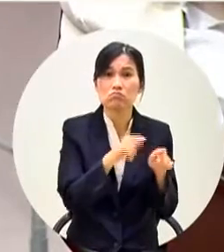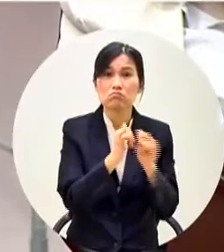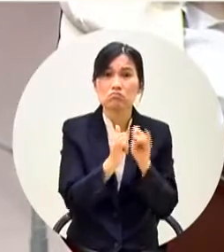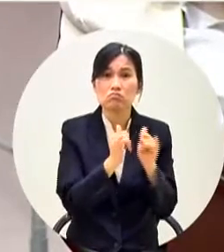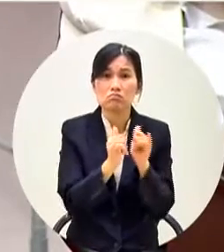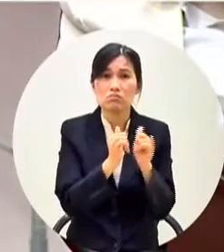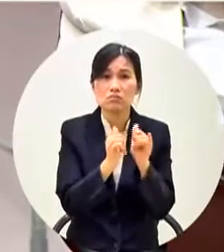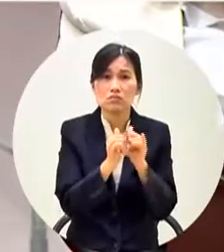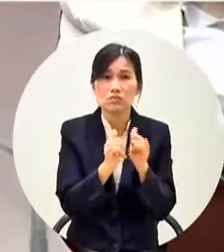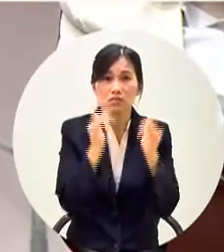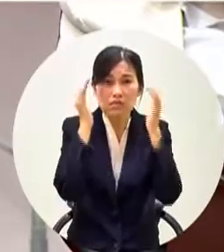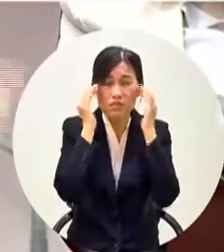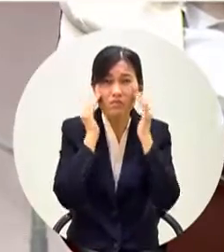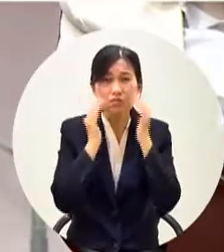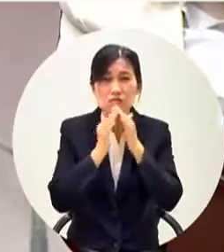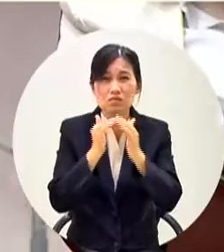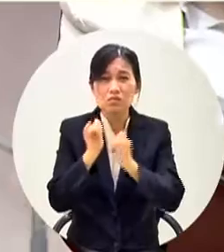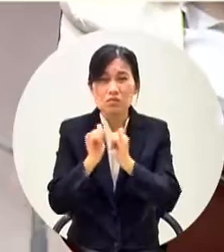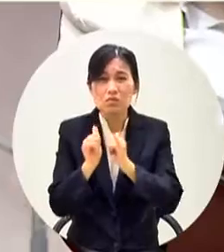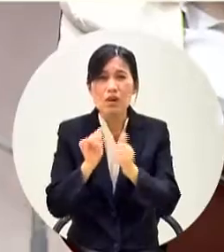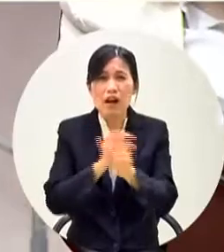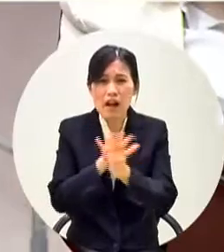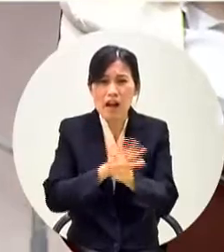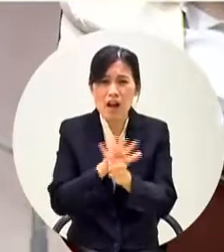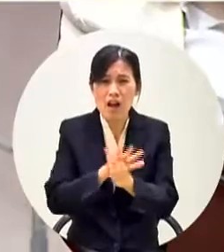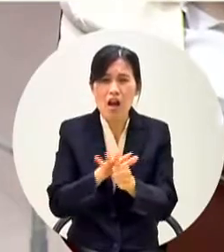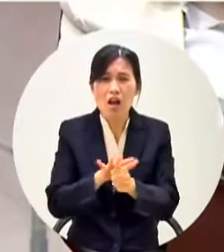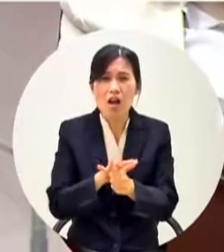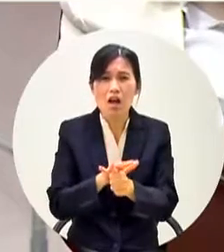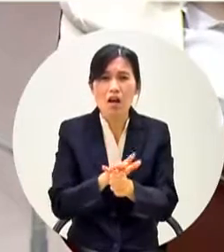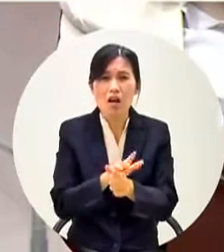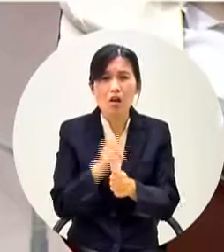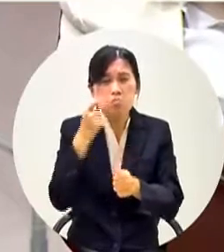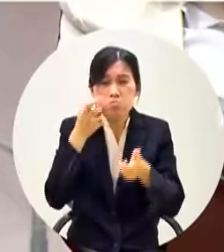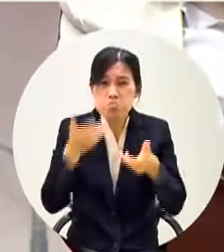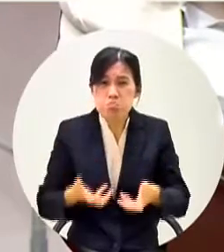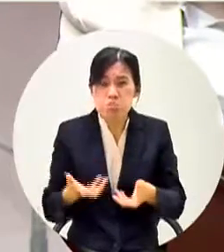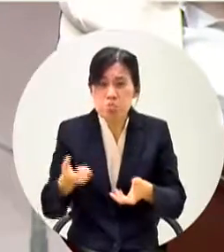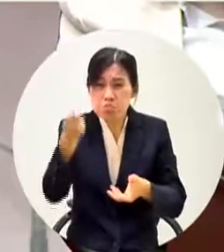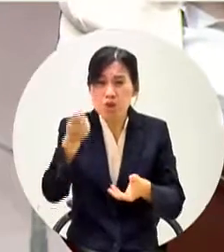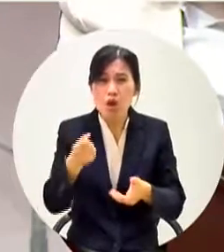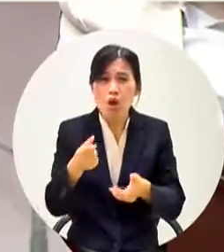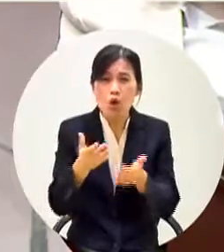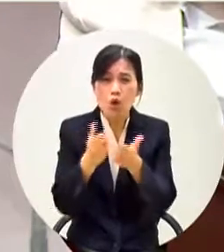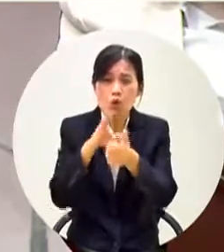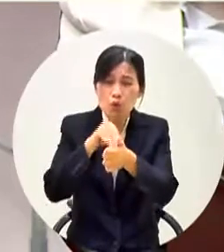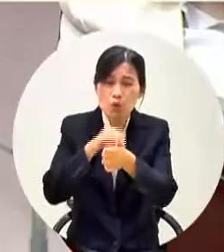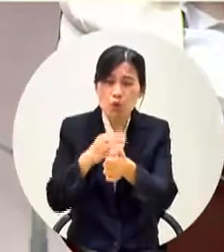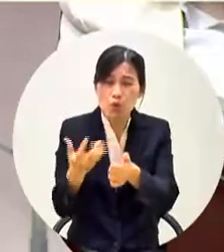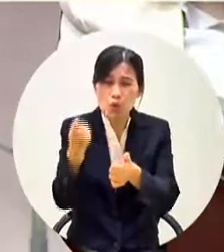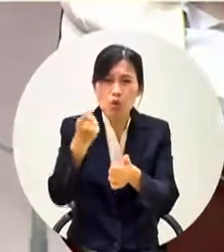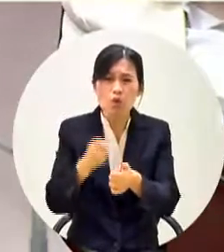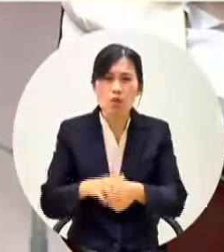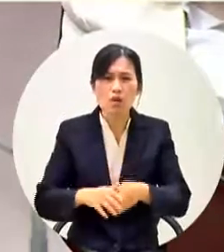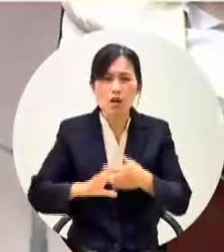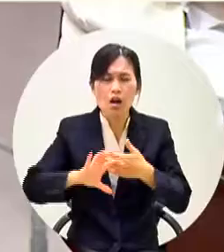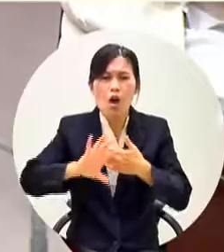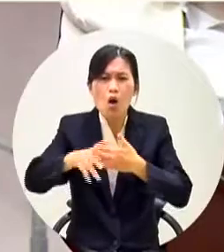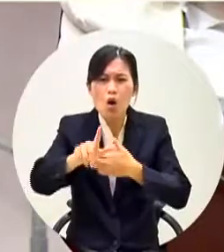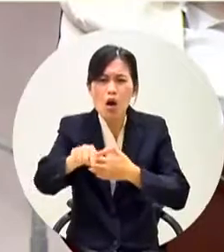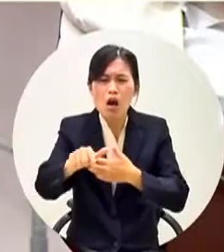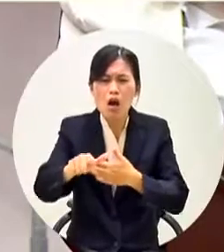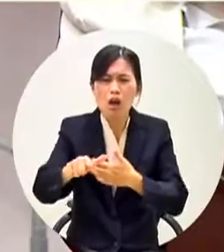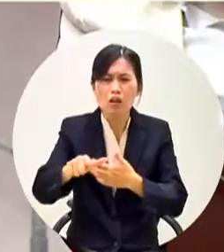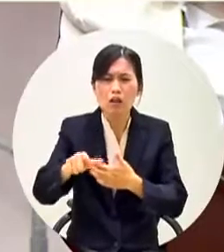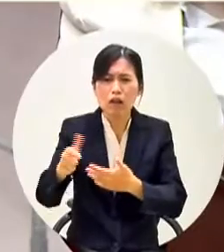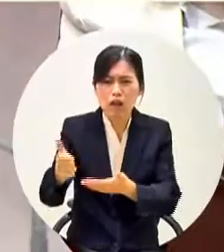還是啊不是愛庶民啊普遍的庶民的權益啊他的學習權啊你外師進來他的基礎都沒有啊他怎麼聽得懂